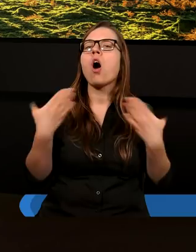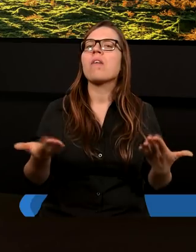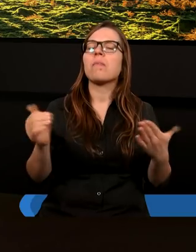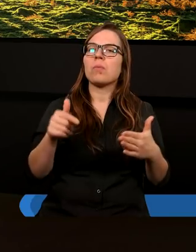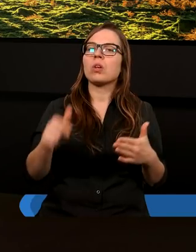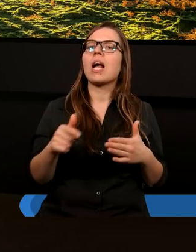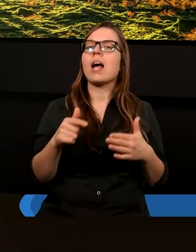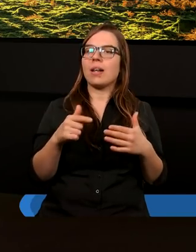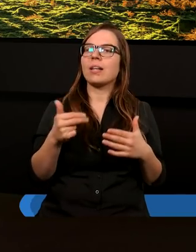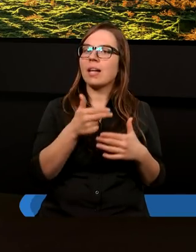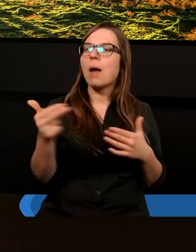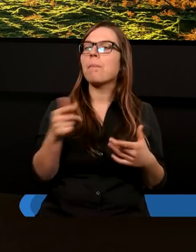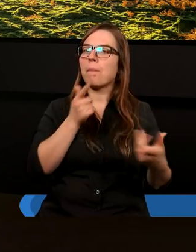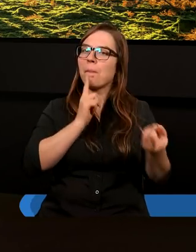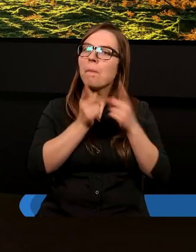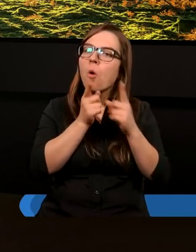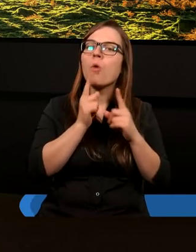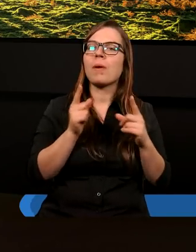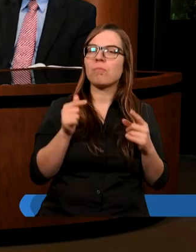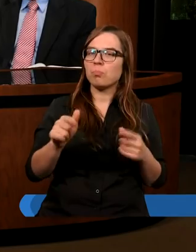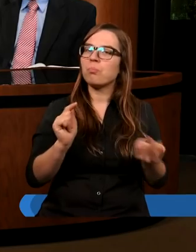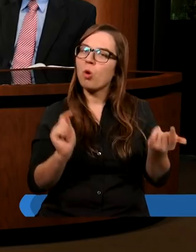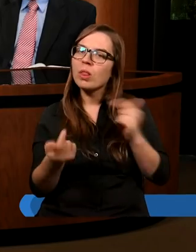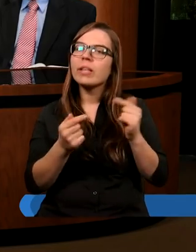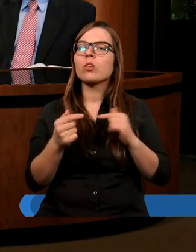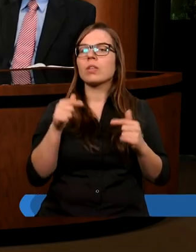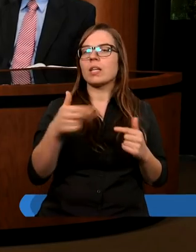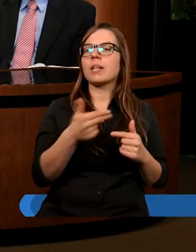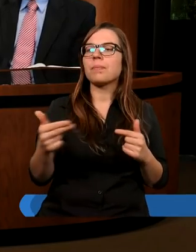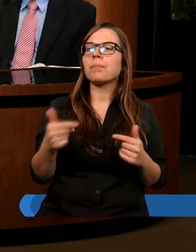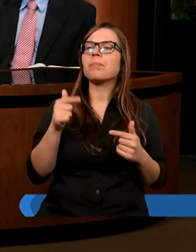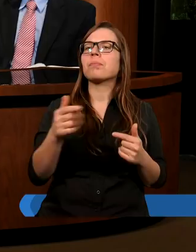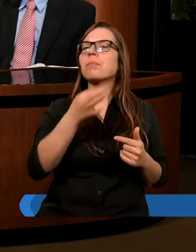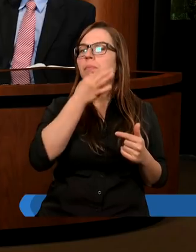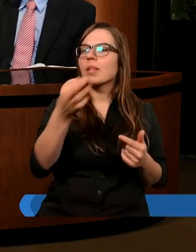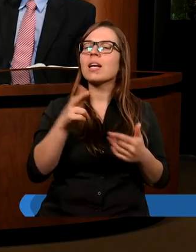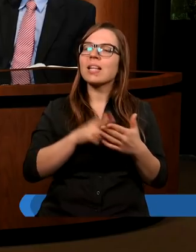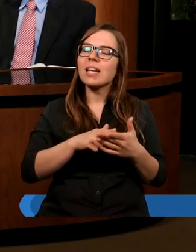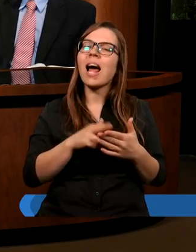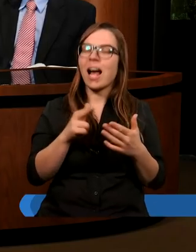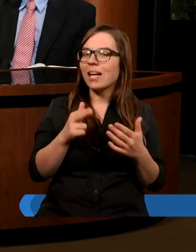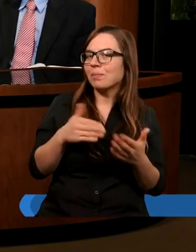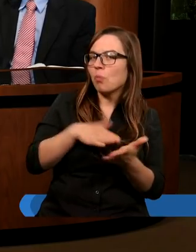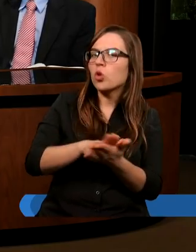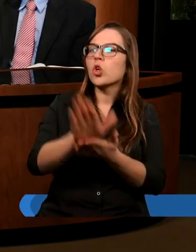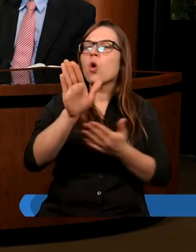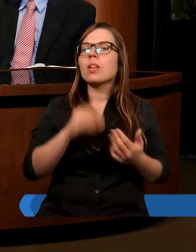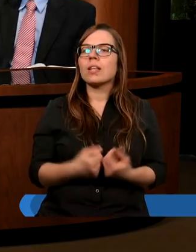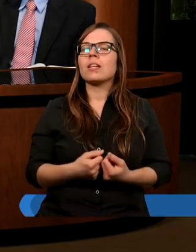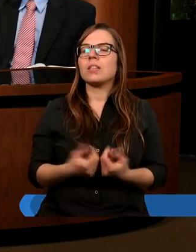możemy na ten temat troszkę porozmawiać, podyskutować. I takie może pytanie na rozgrzewkę, które chciałbym